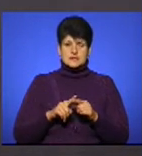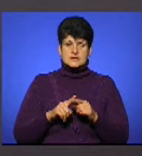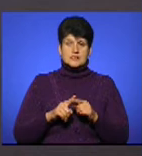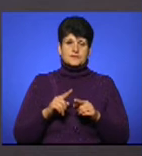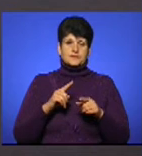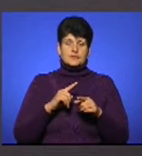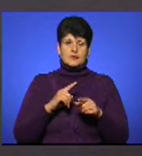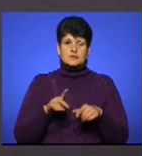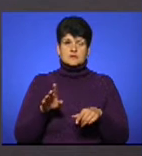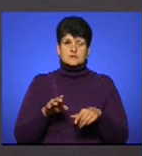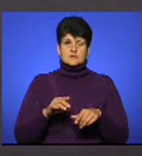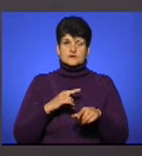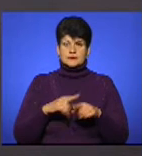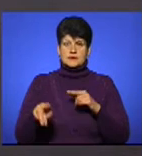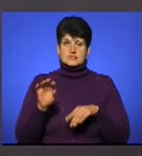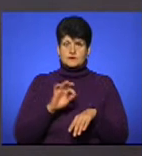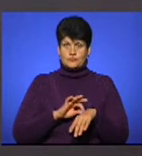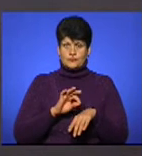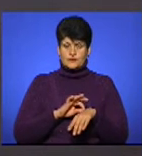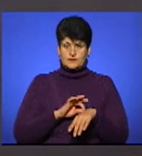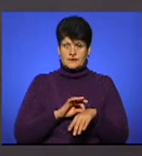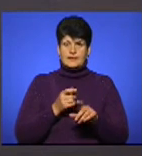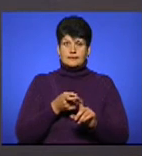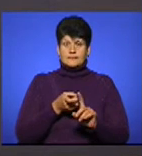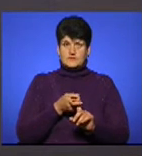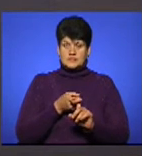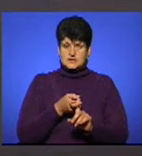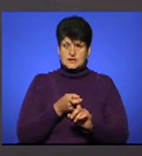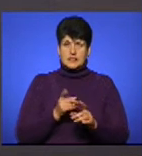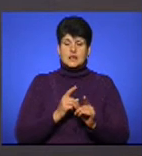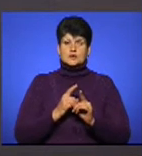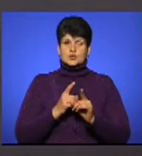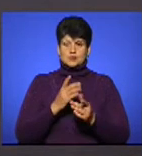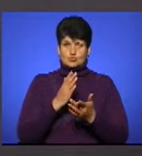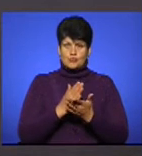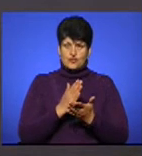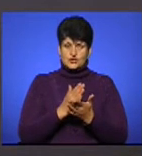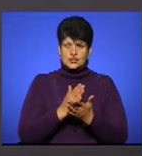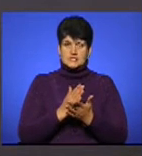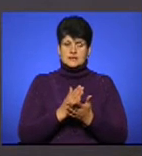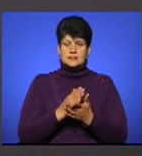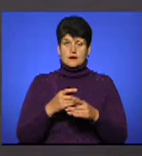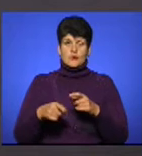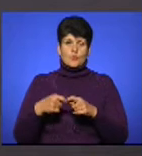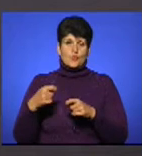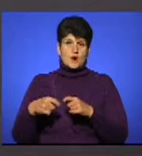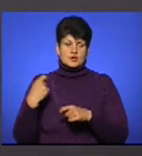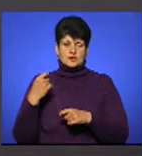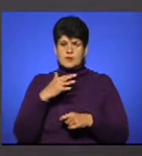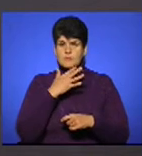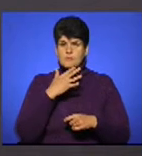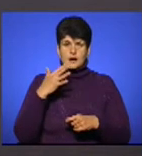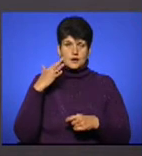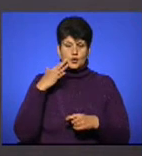інфекційне захворювання, яке супроводжується ураженням багатьох